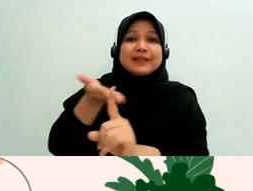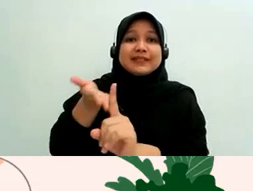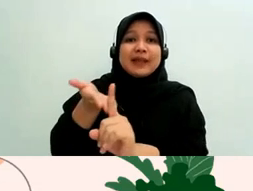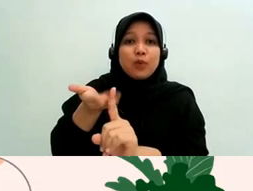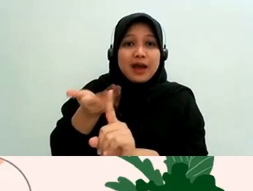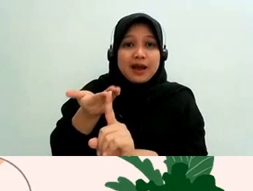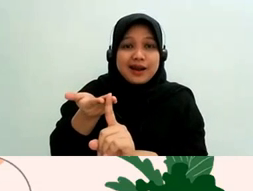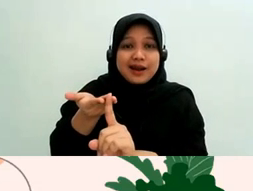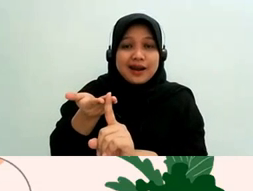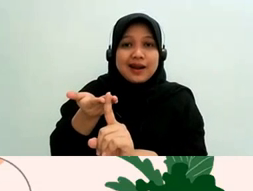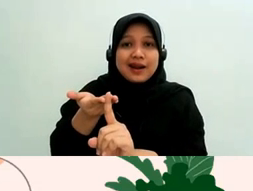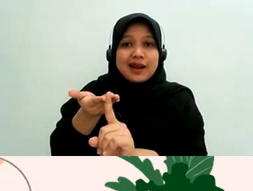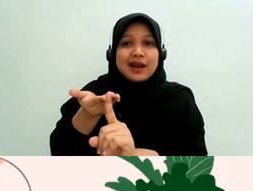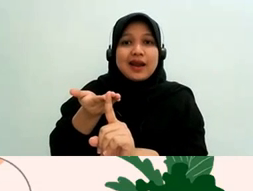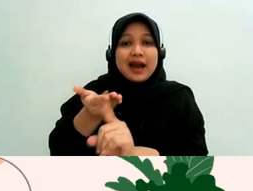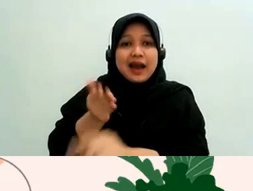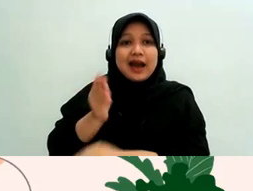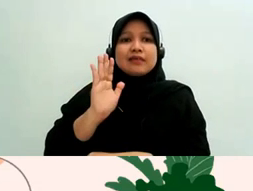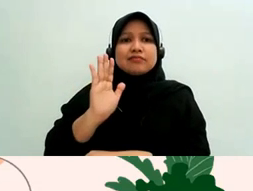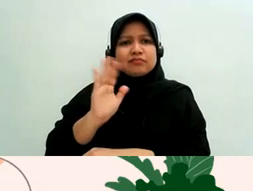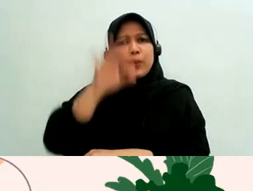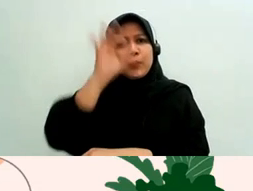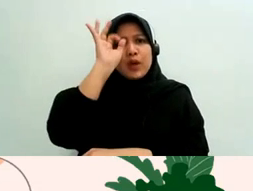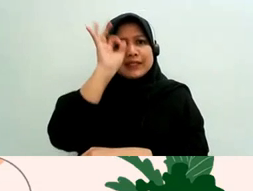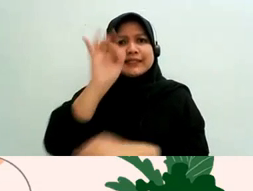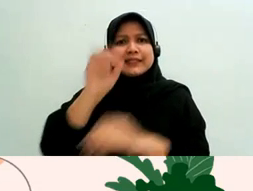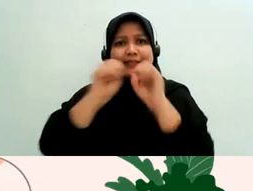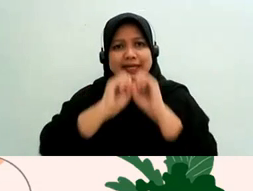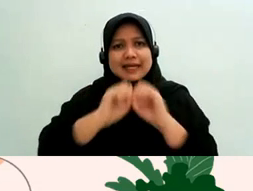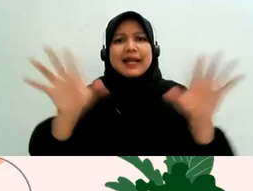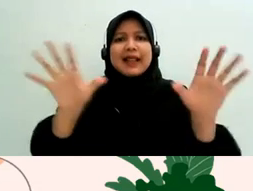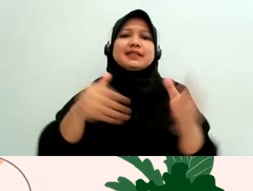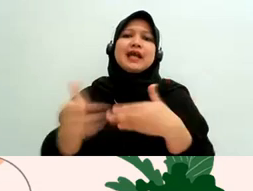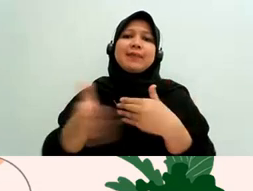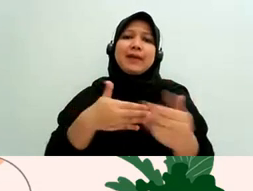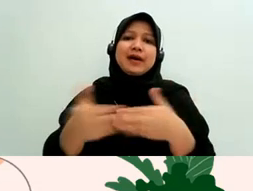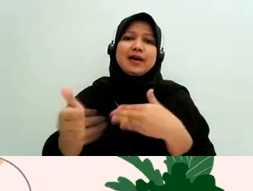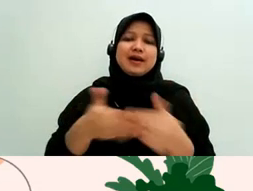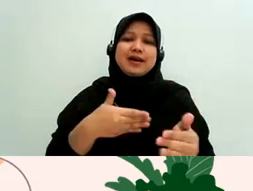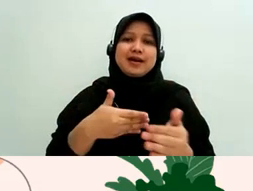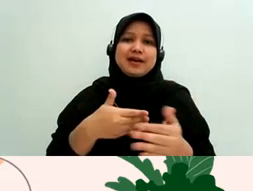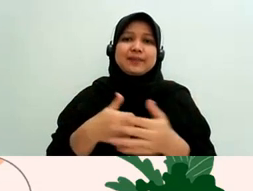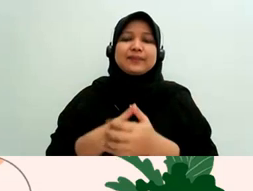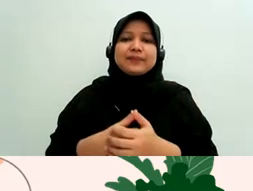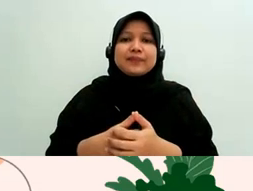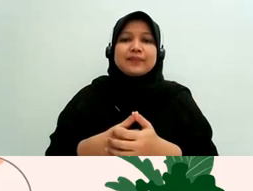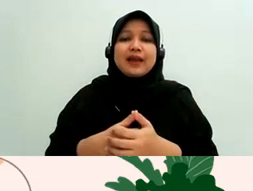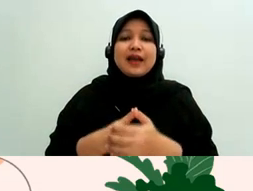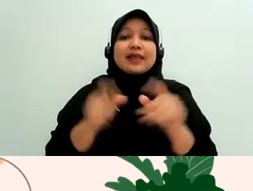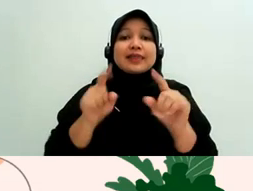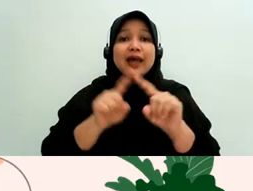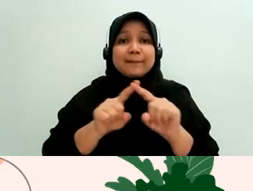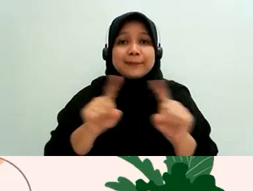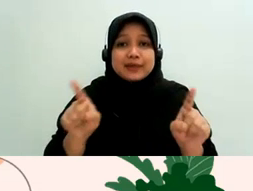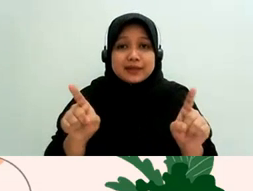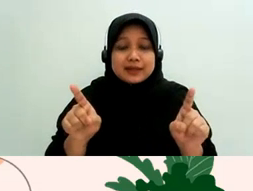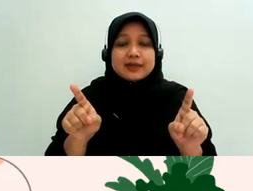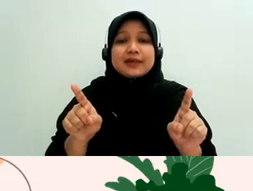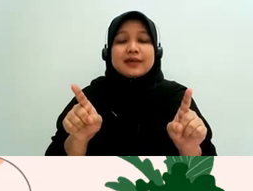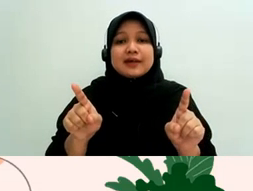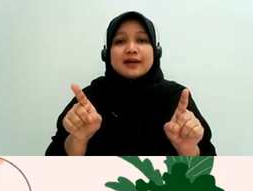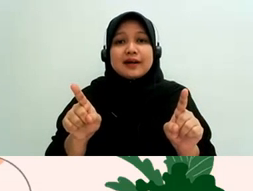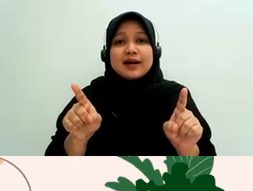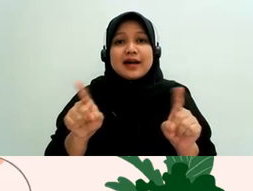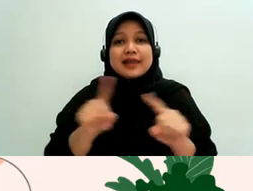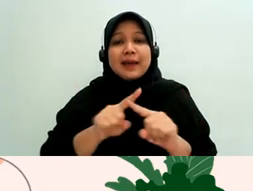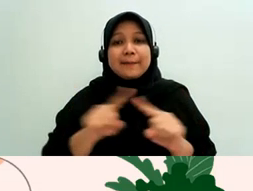boleh-boleh aja tuh mas Andi menurut saya untuk dirilis nah tapi ada apa namanya